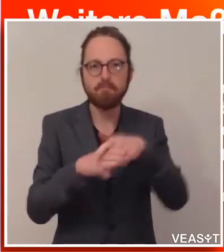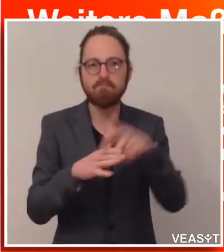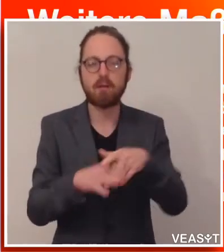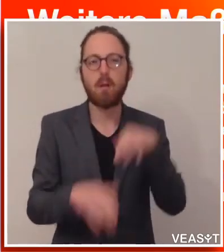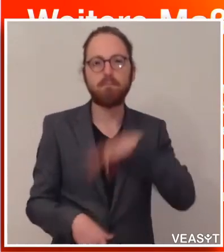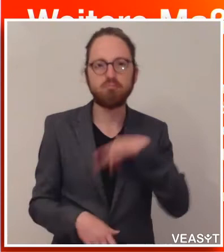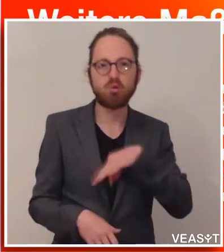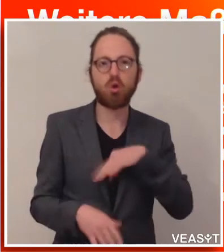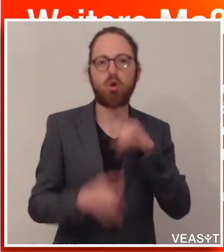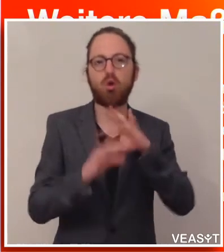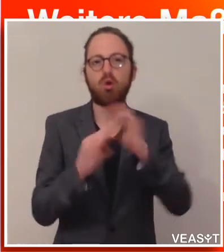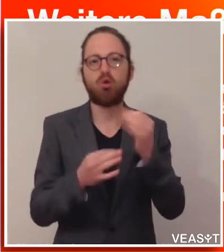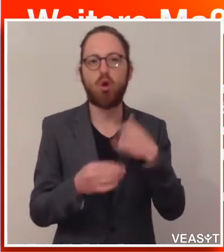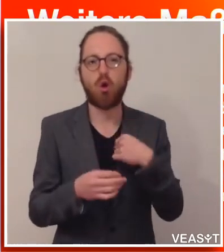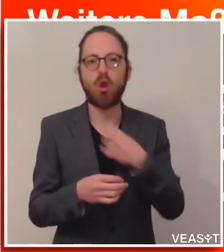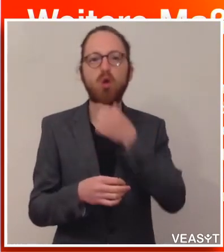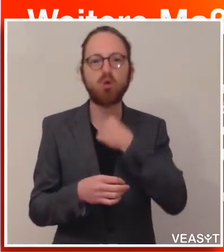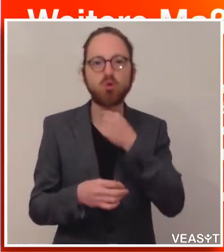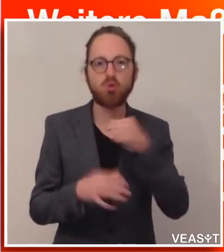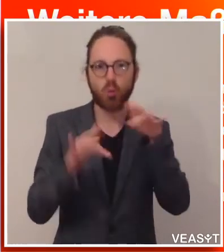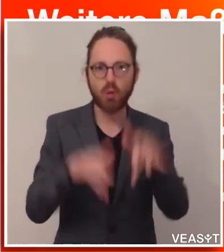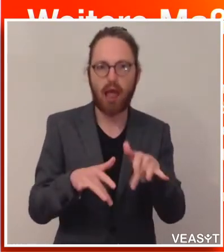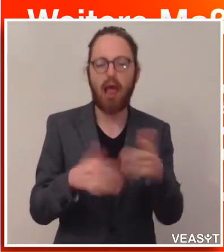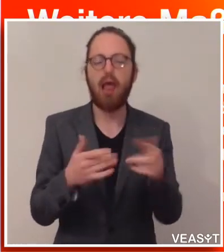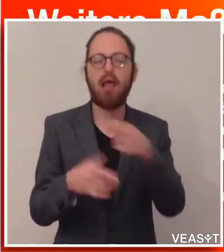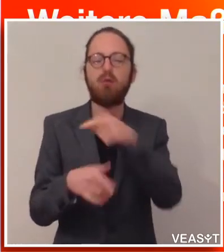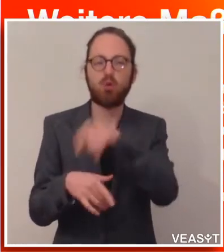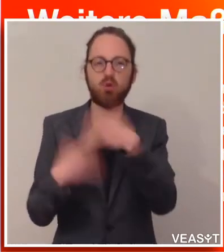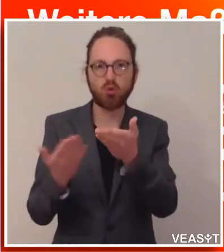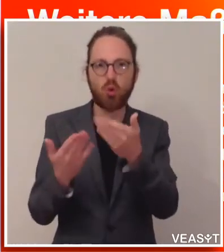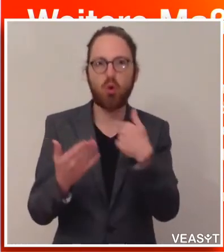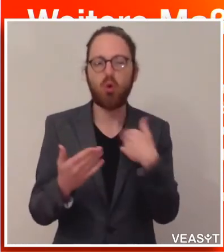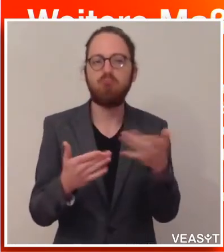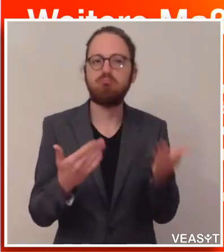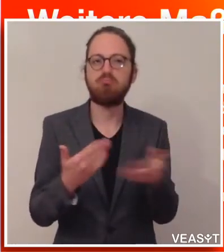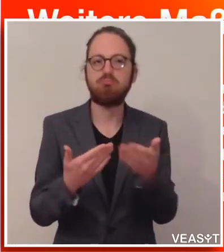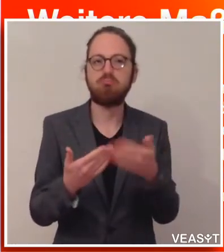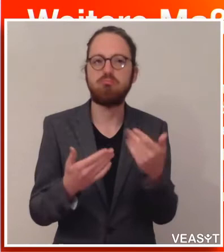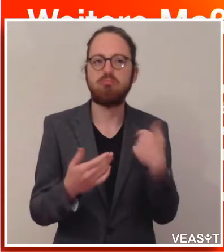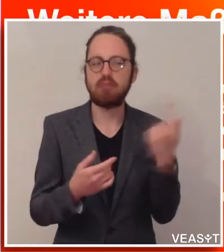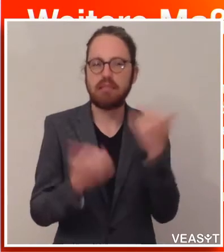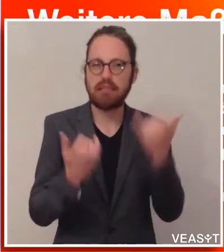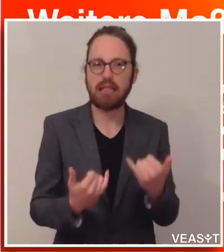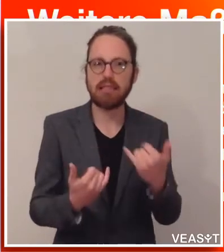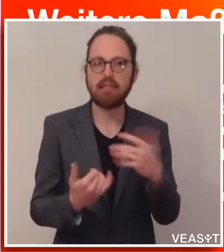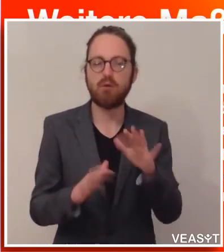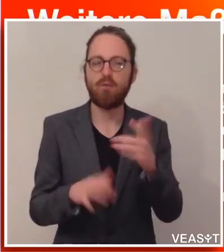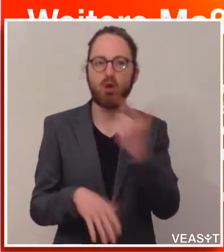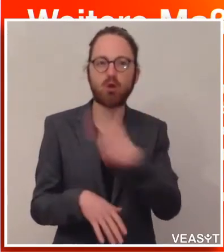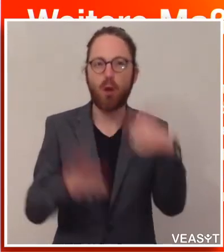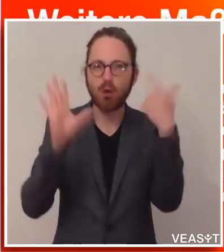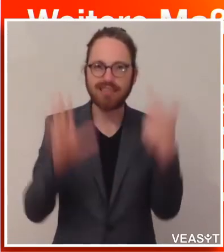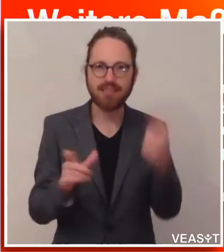Abhängigkeitserkrankungen. Es ist so, dass derzeit wir eben 270 Personen haben,